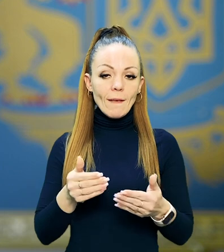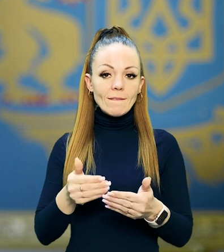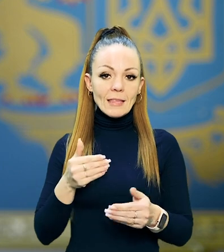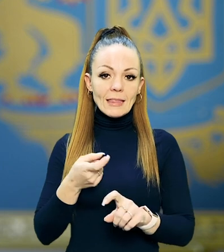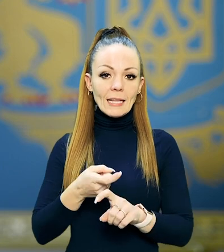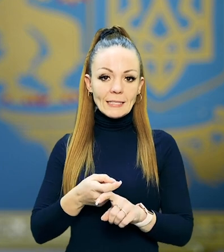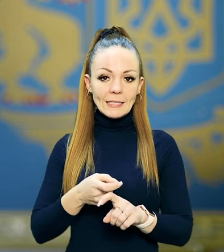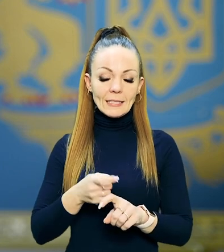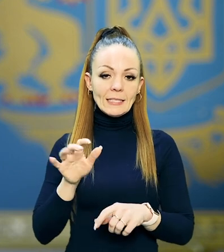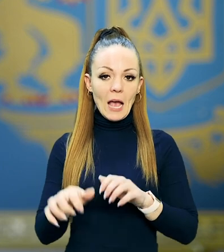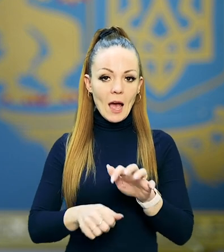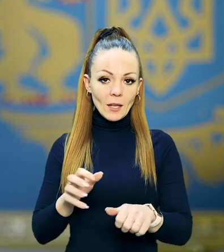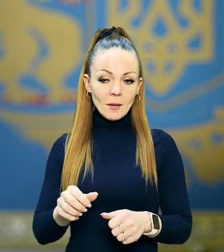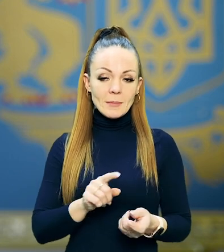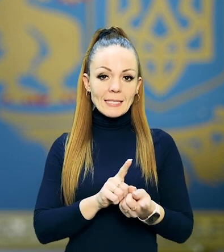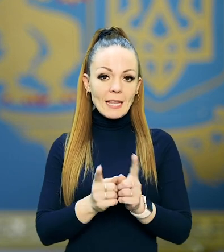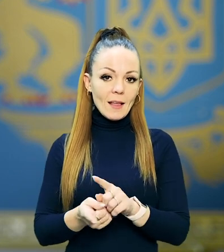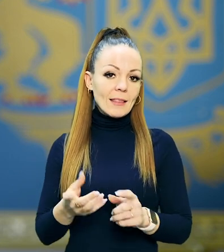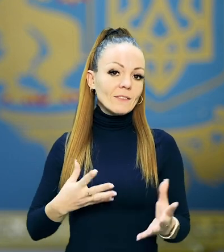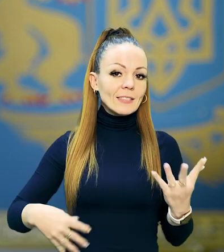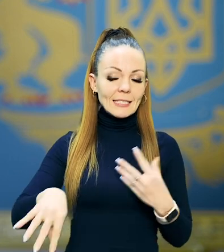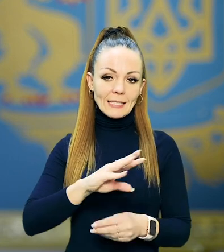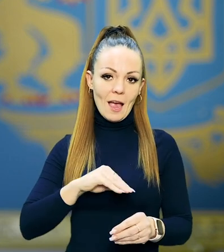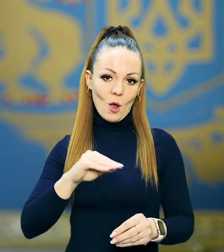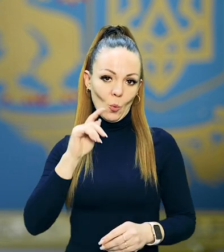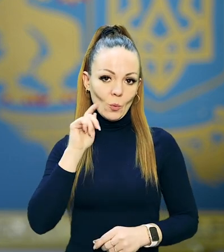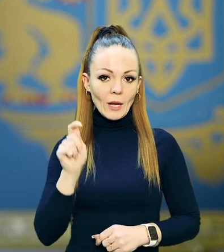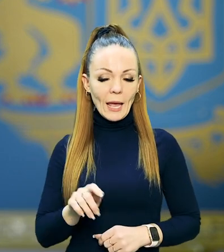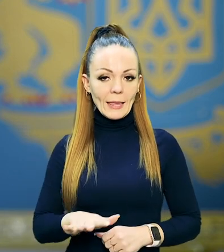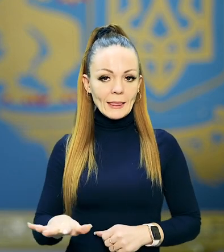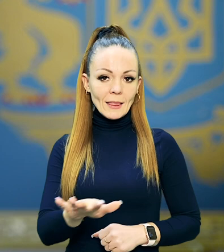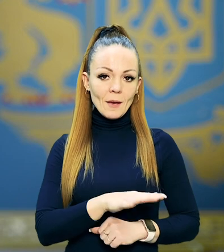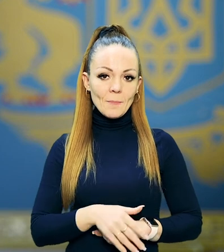вільною від нацистських загарбників стане вся Україна.